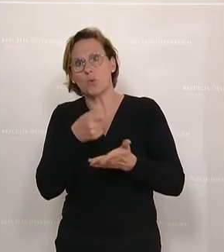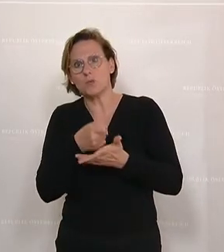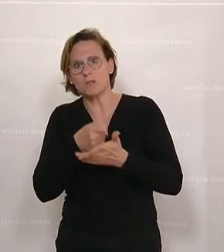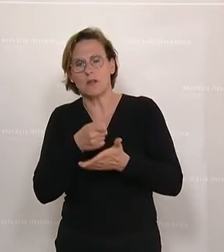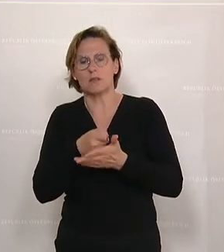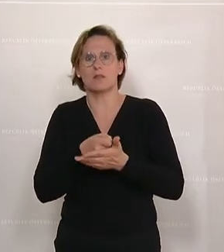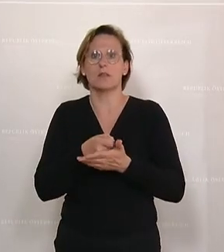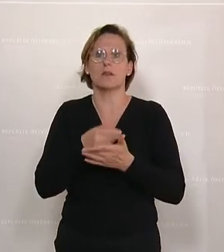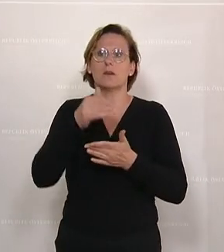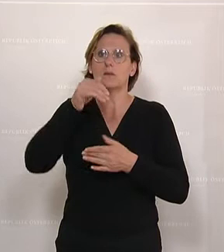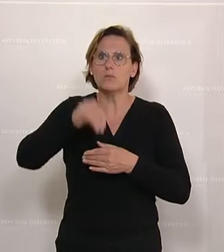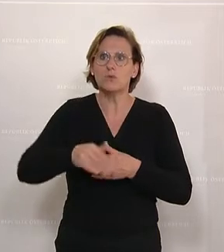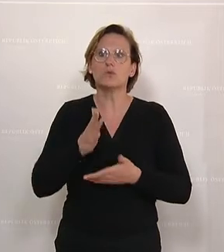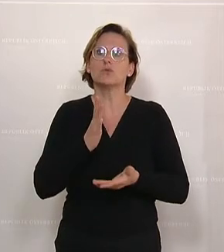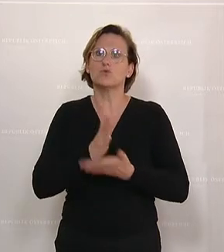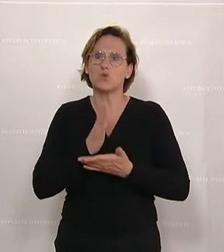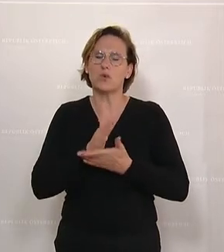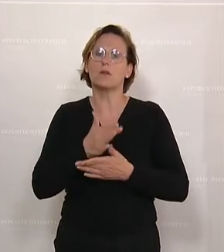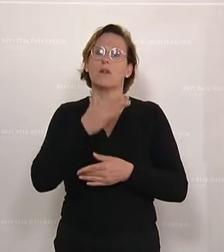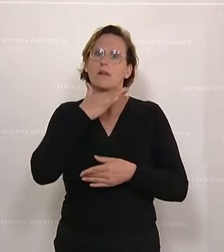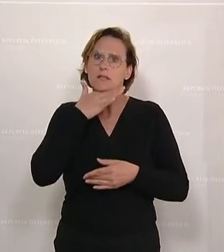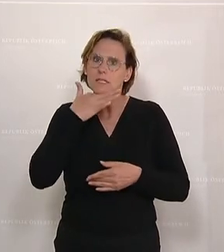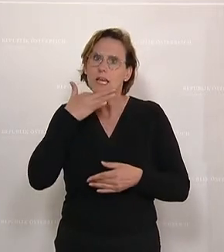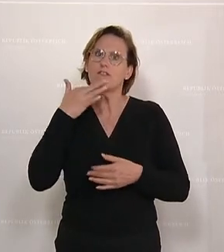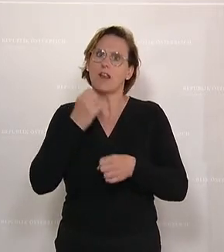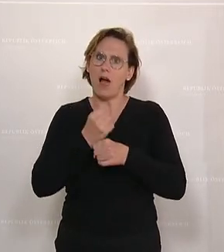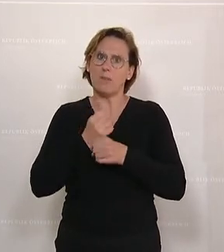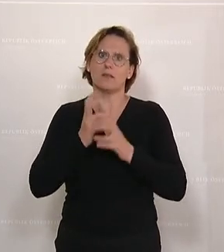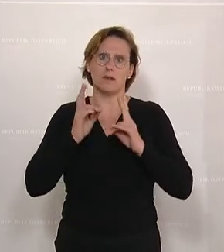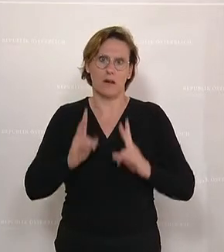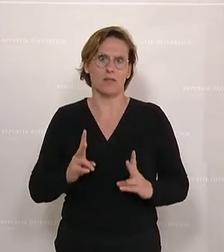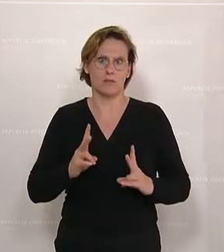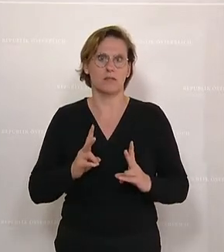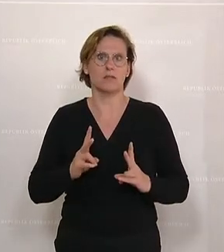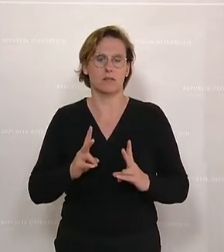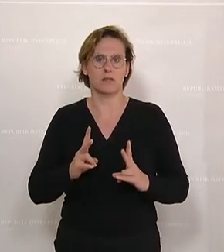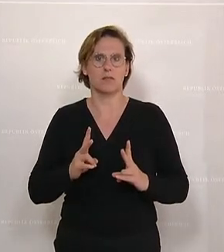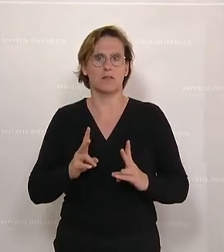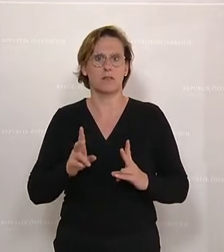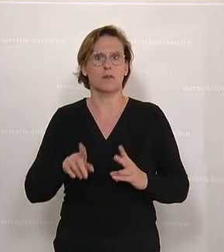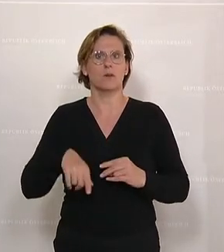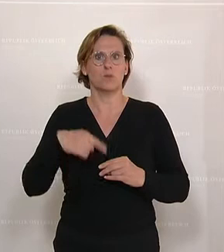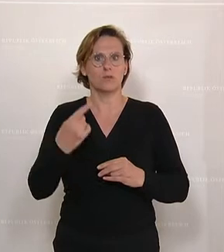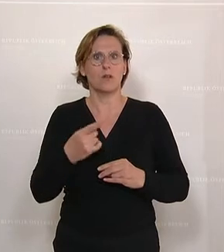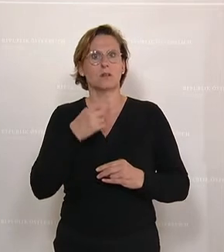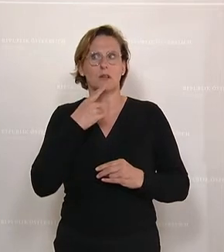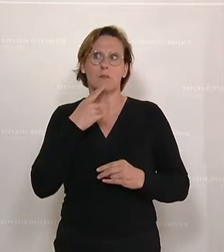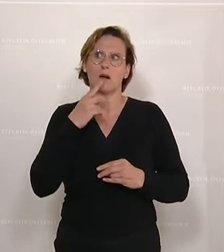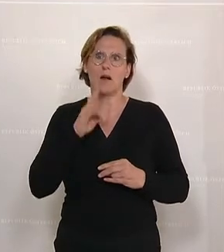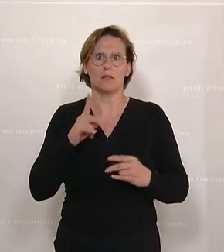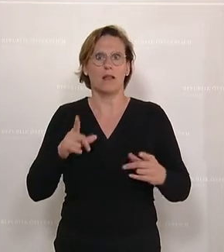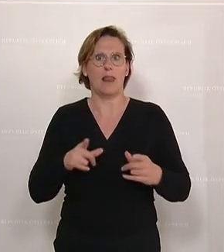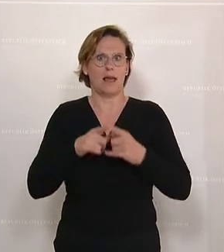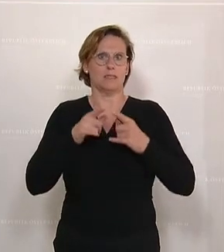Also man muss schon sehr viel arbeiten können, um sich quasi den Beruf leisten zu